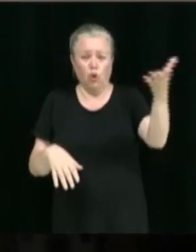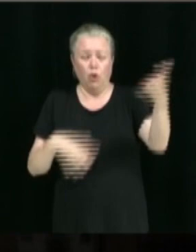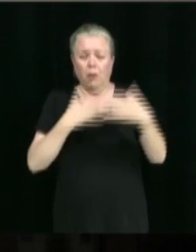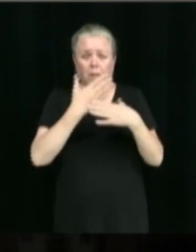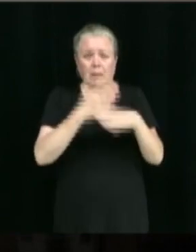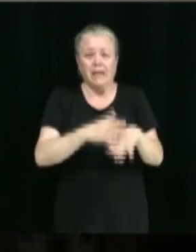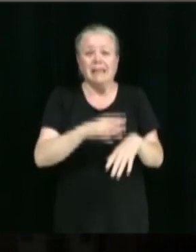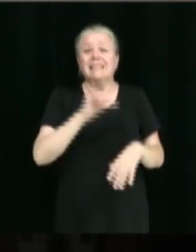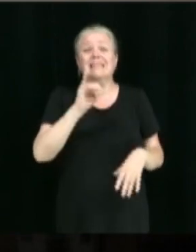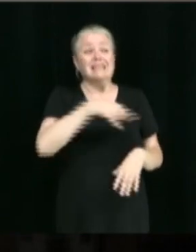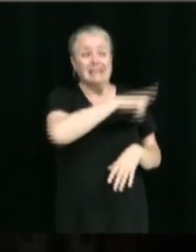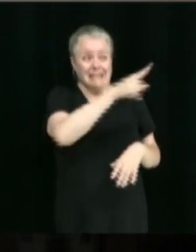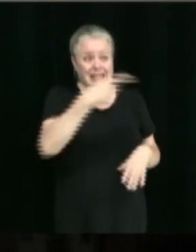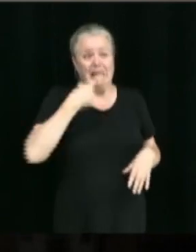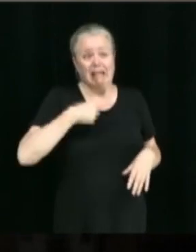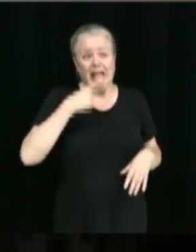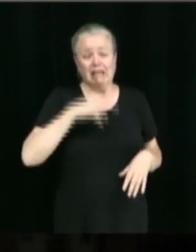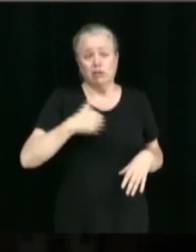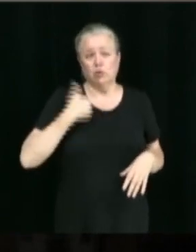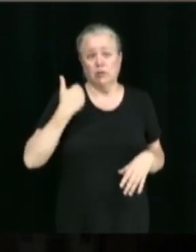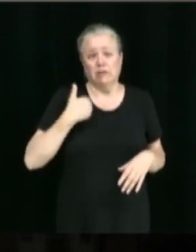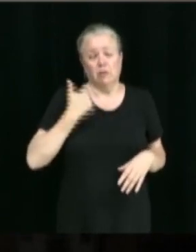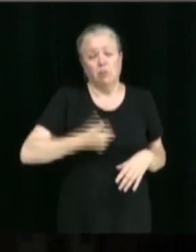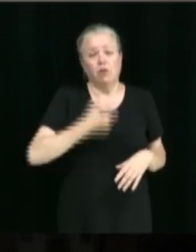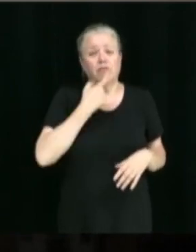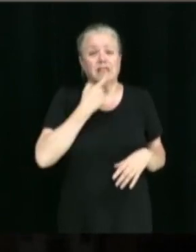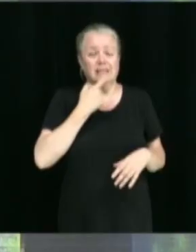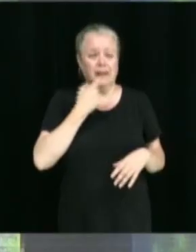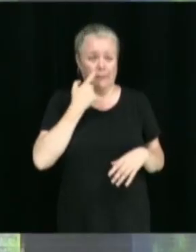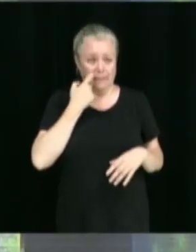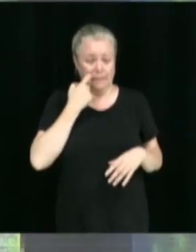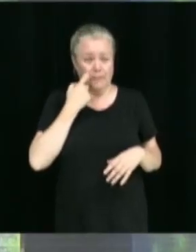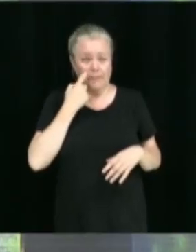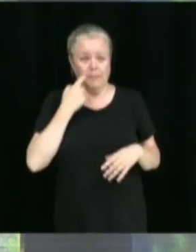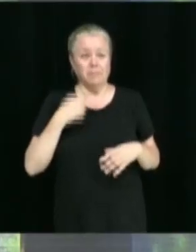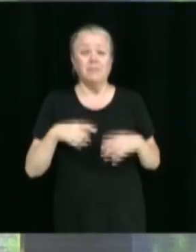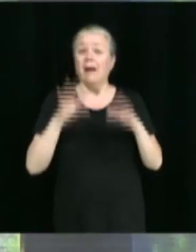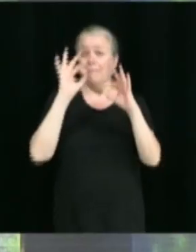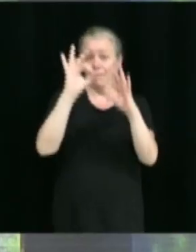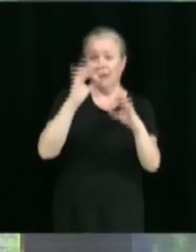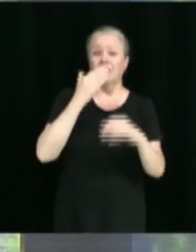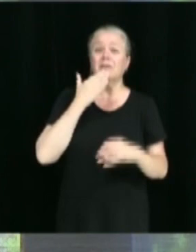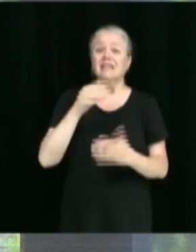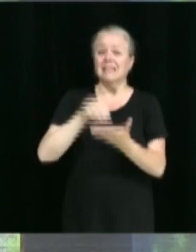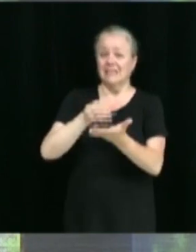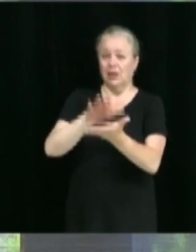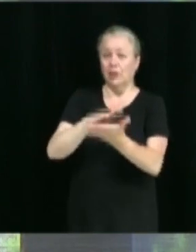de la… si ça vous intéresse de l'utiliser, c'est plus facile pour vous. – Parfait. Bonne soirée. Merci.